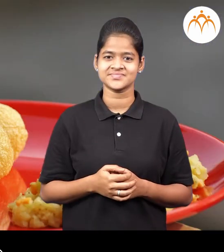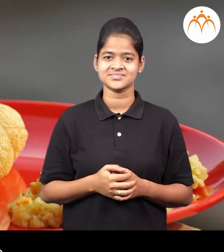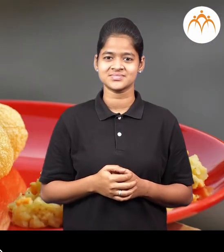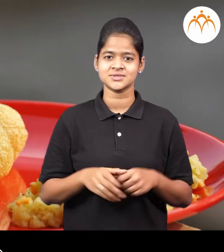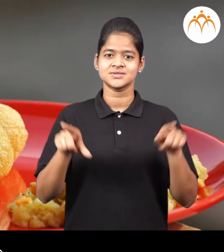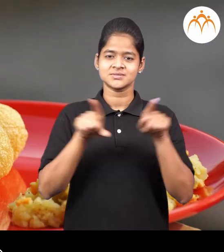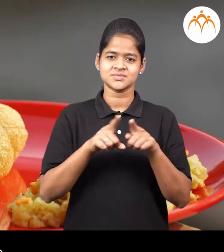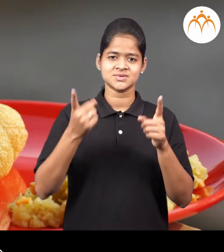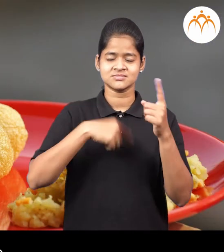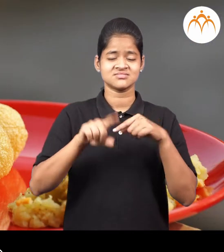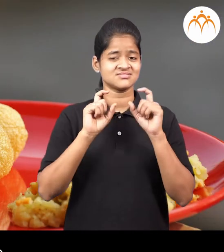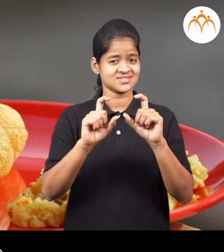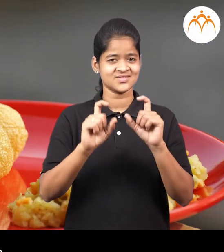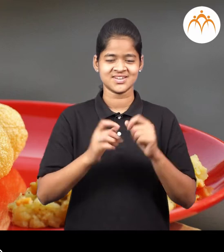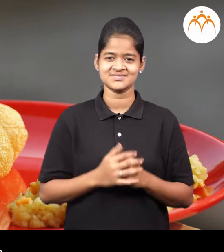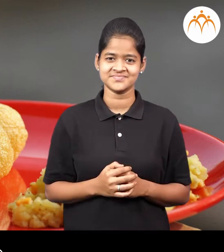तुम्ही ही कालजी ग्या